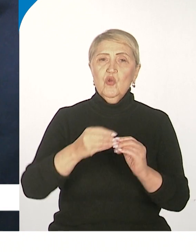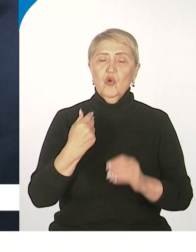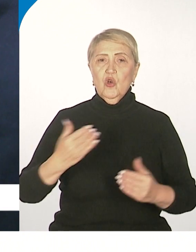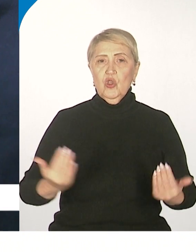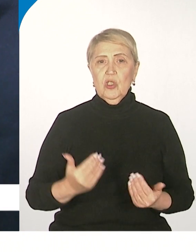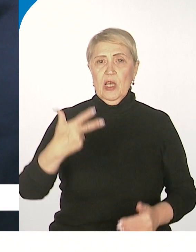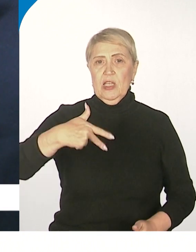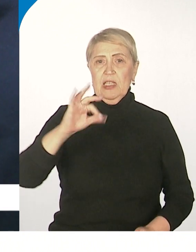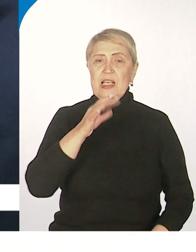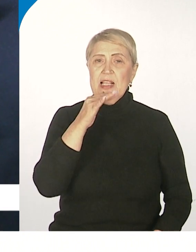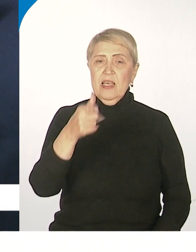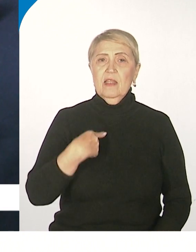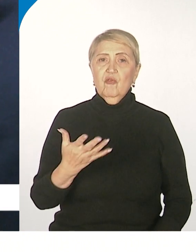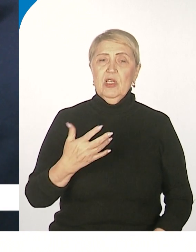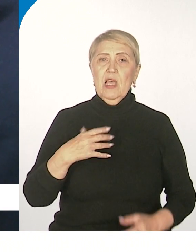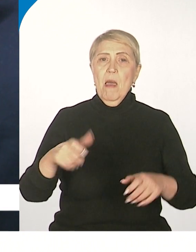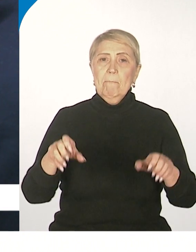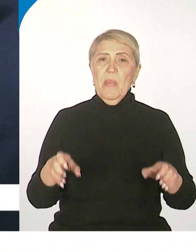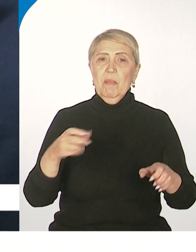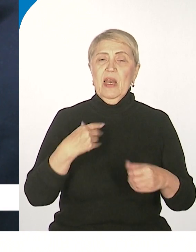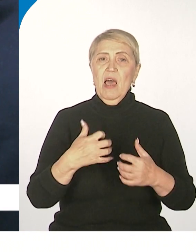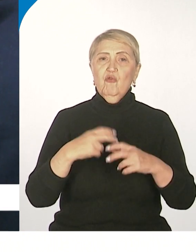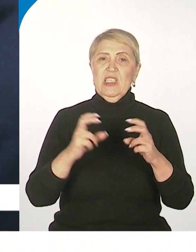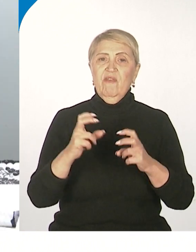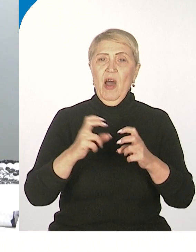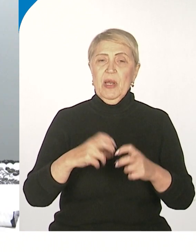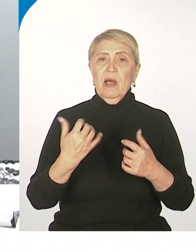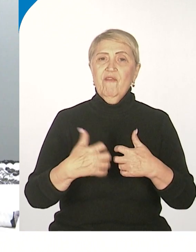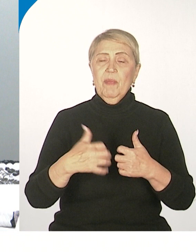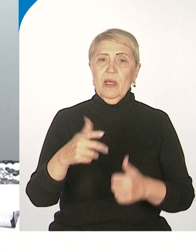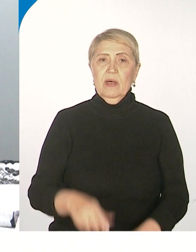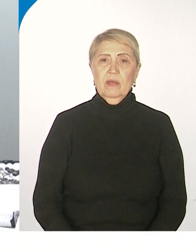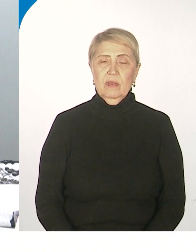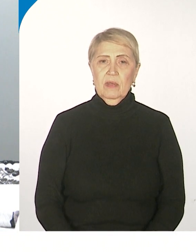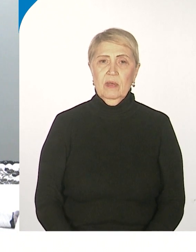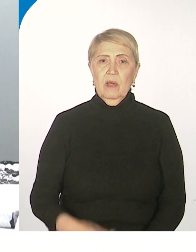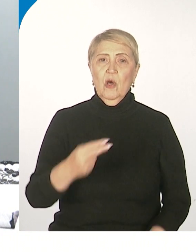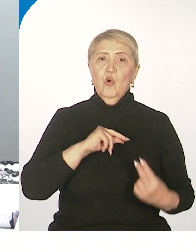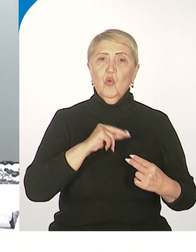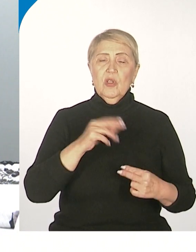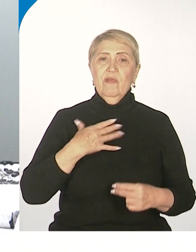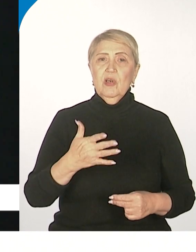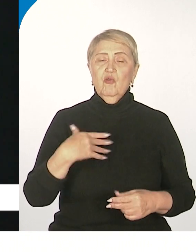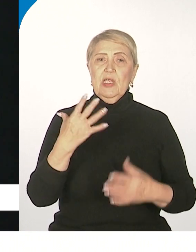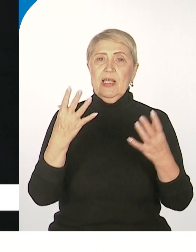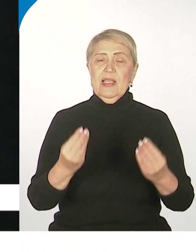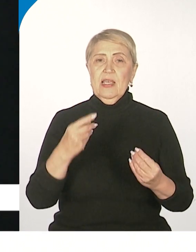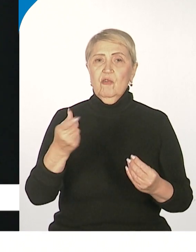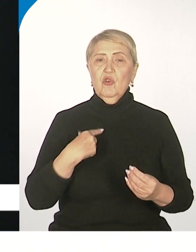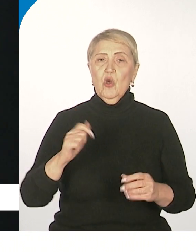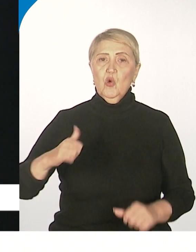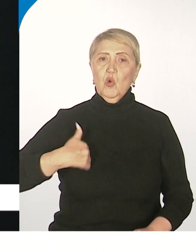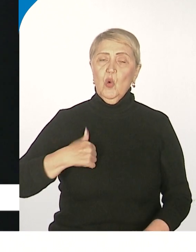лет на мебельной фабрике «Заря», потом ещё 10 – в детской инфекционной больнице санитаркой. О трудовых буднях с гордостью рассказывает